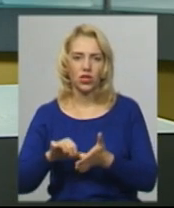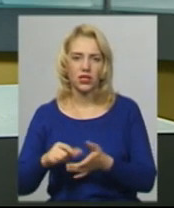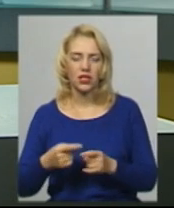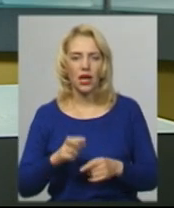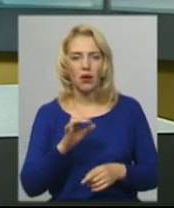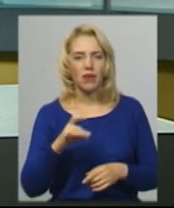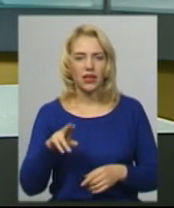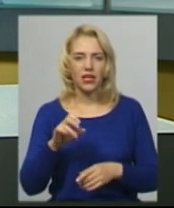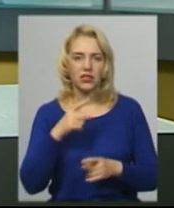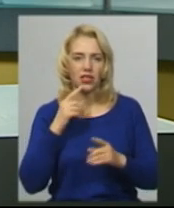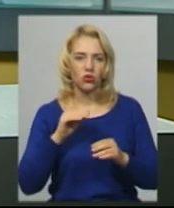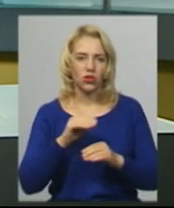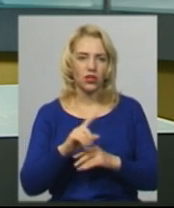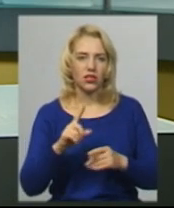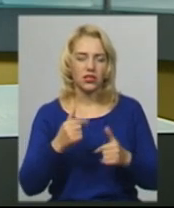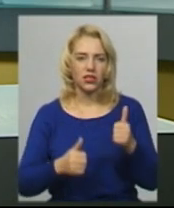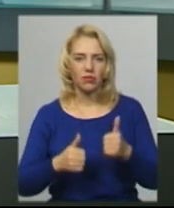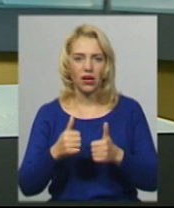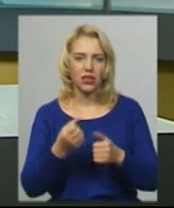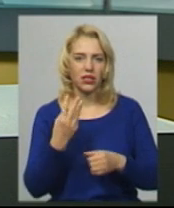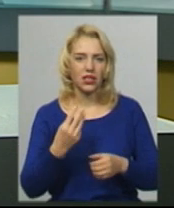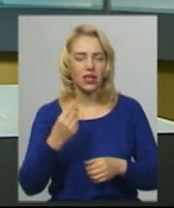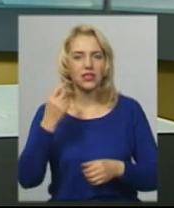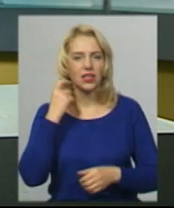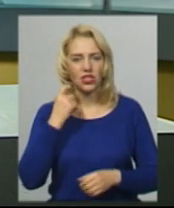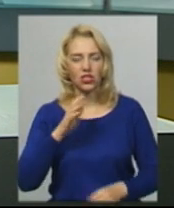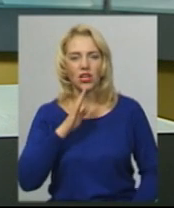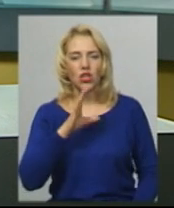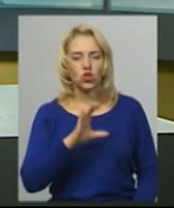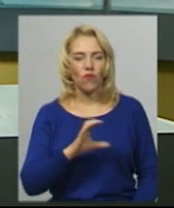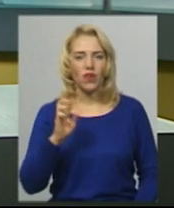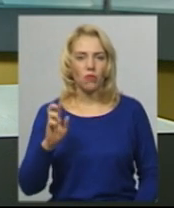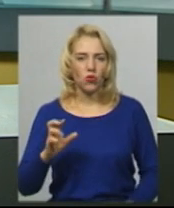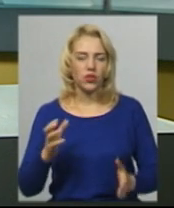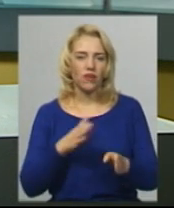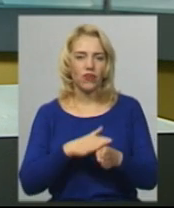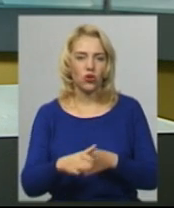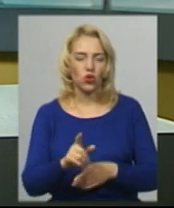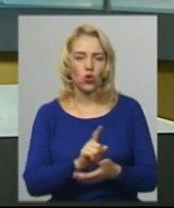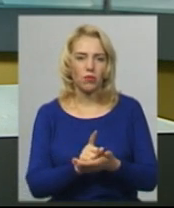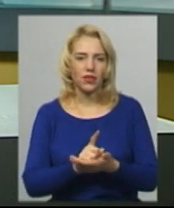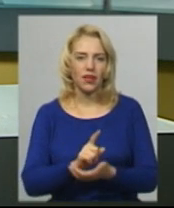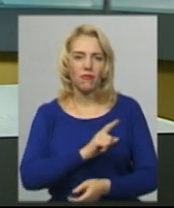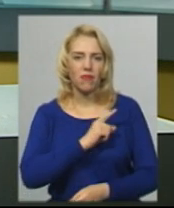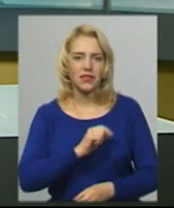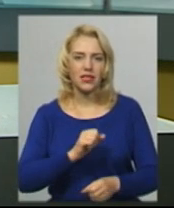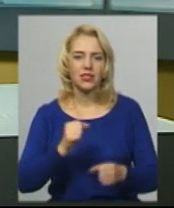Бардецький додає, на цих змаганнях 13-річна Софія Боднар виконала норматив майстра спорту України.